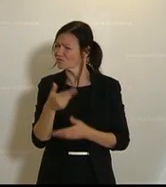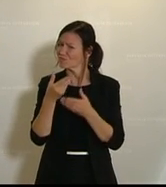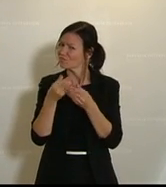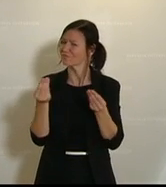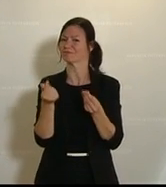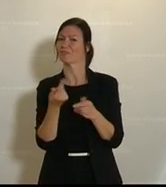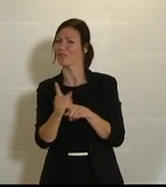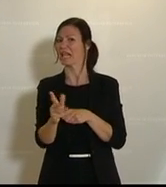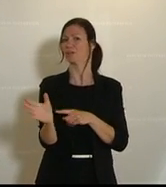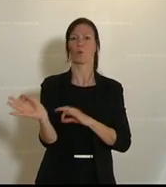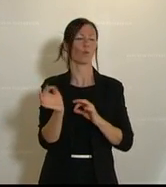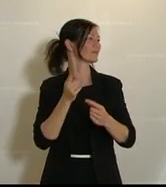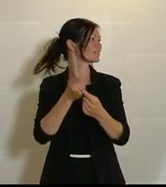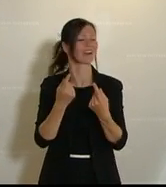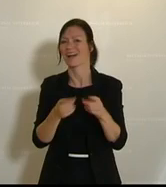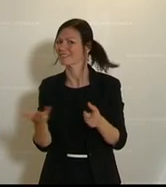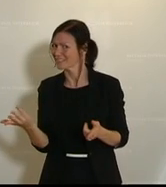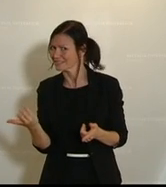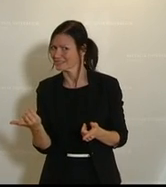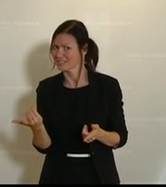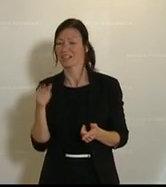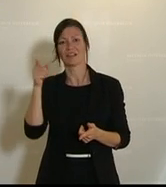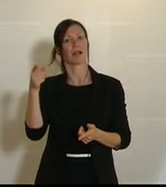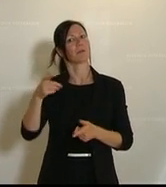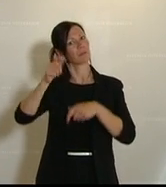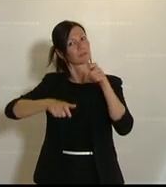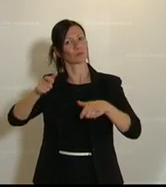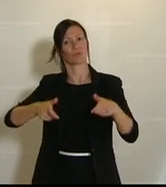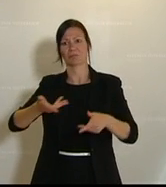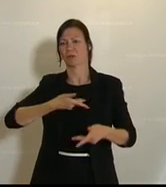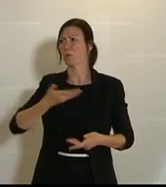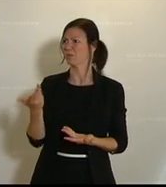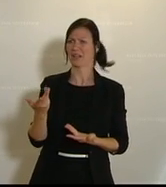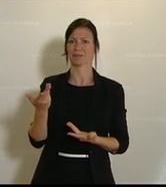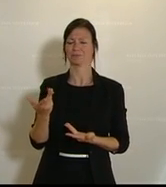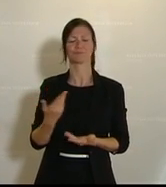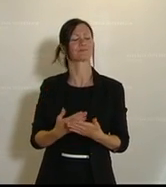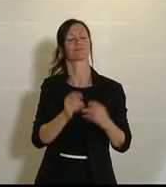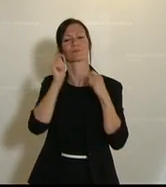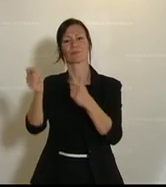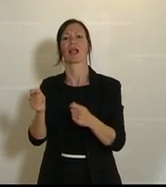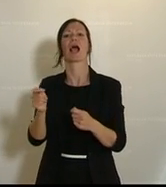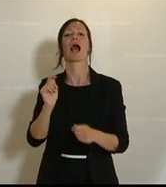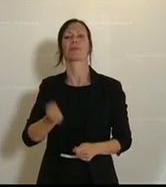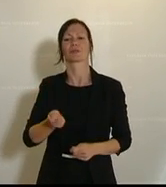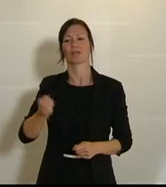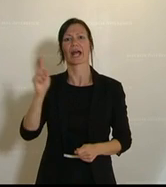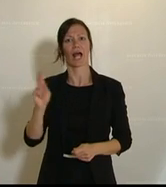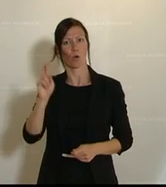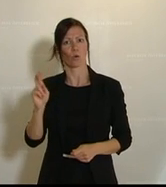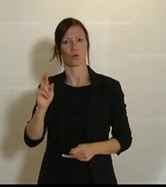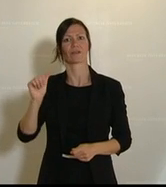hier vielleicht den einen oder anderen über diese Schiene zu begünstigen. Ich bringe daher den Antrag ein der Abgeordneten Rauch und Angerer